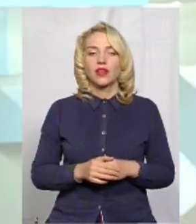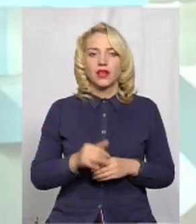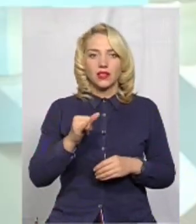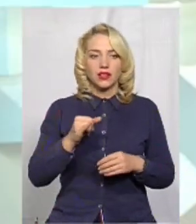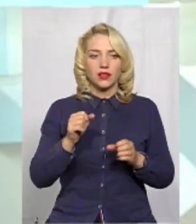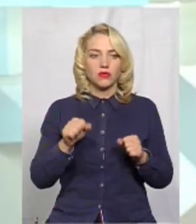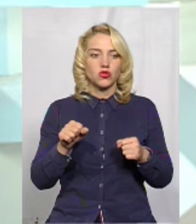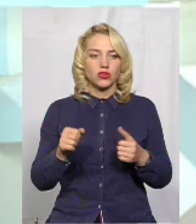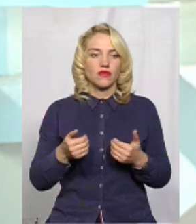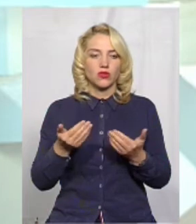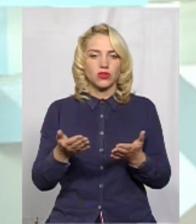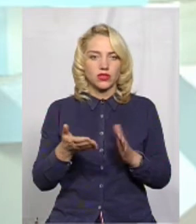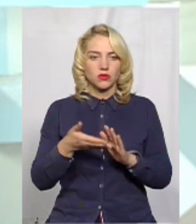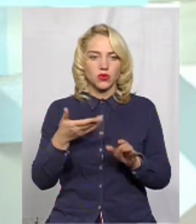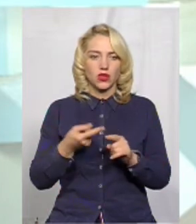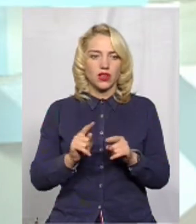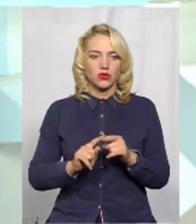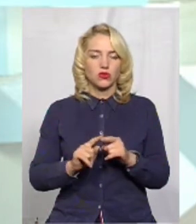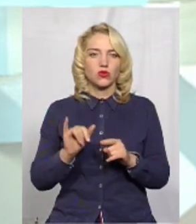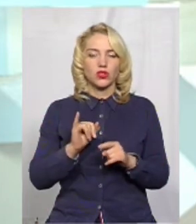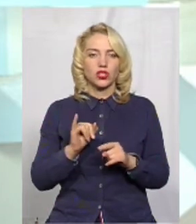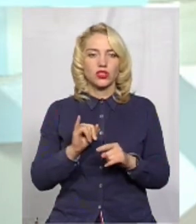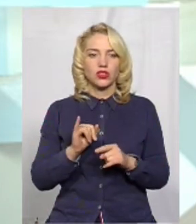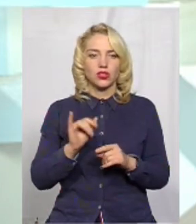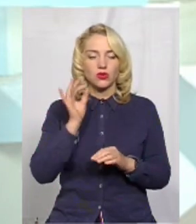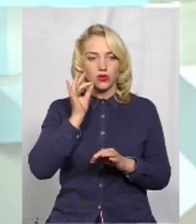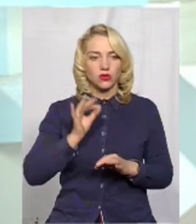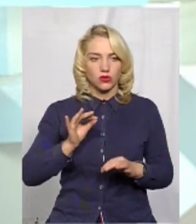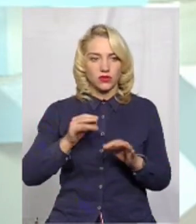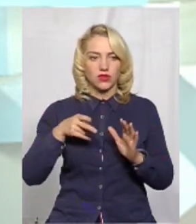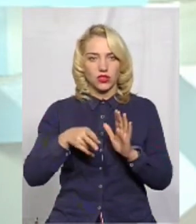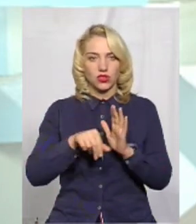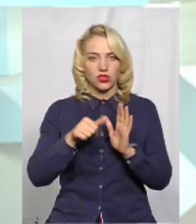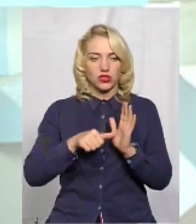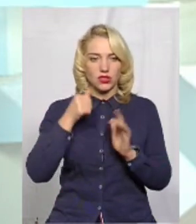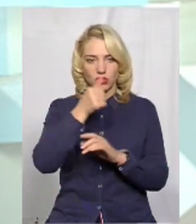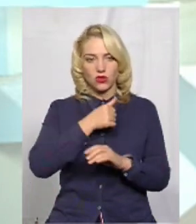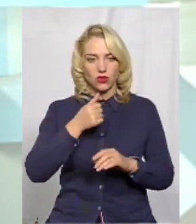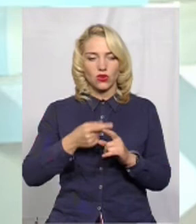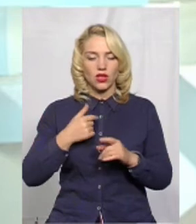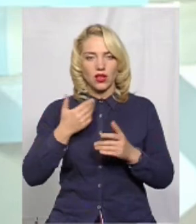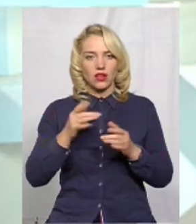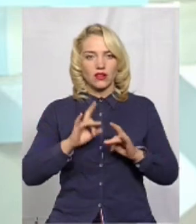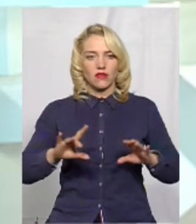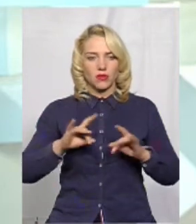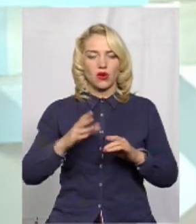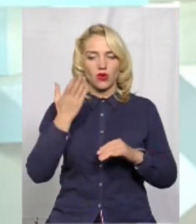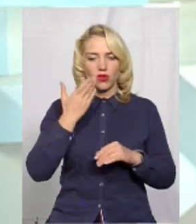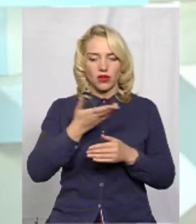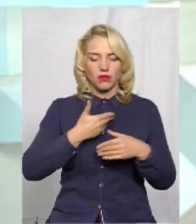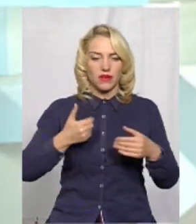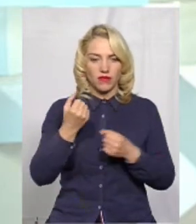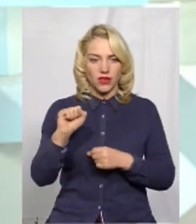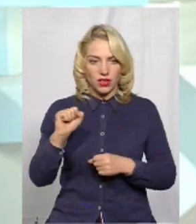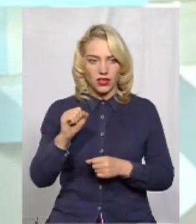Можливо, їх спонукає до цього ще і досвід 2016 року, який вам розказував, коли ми ніби виграли